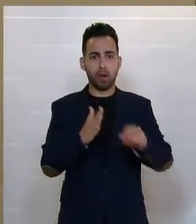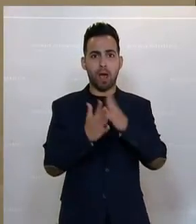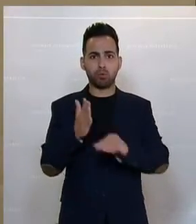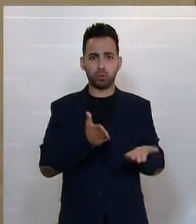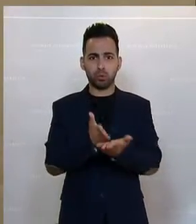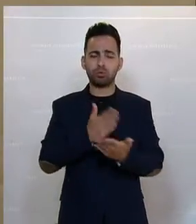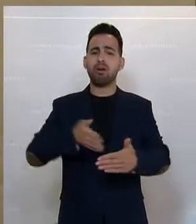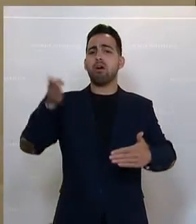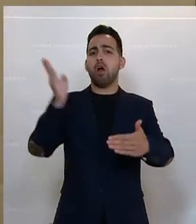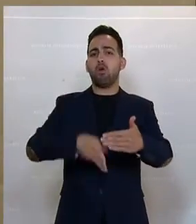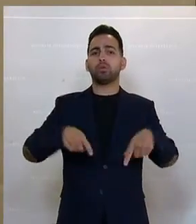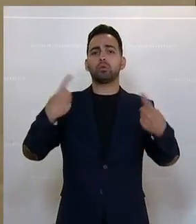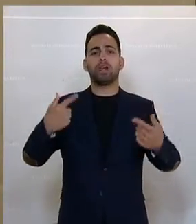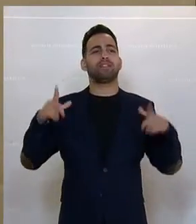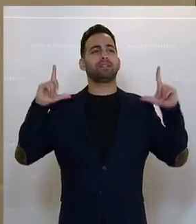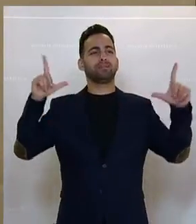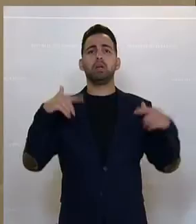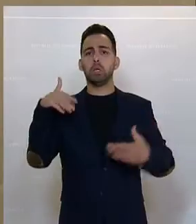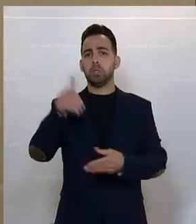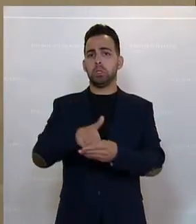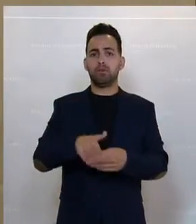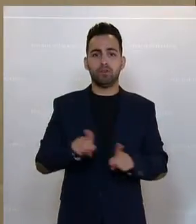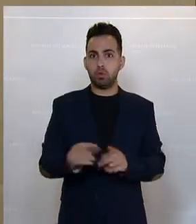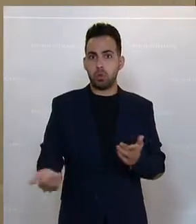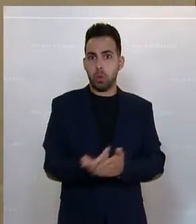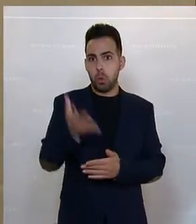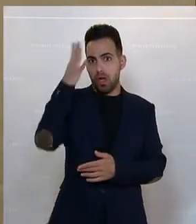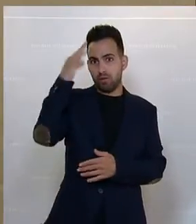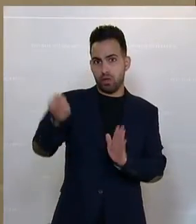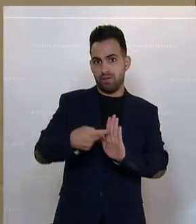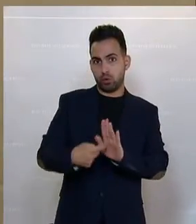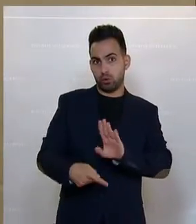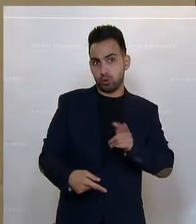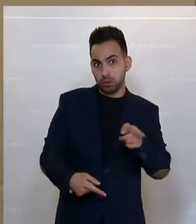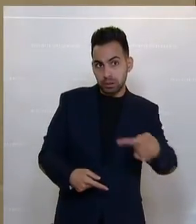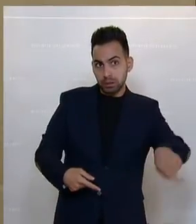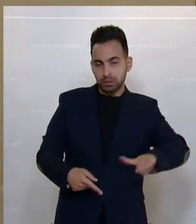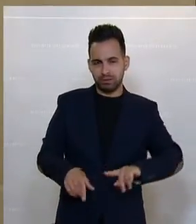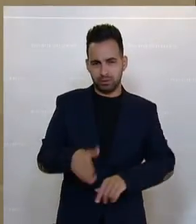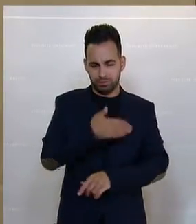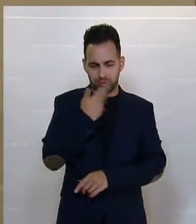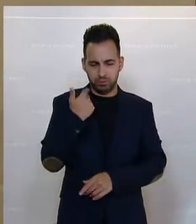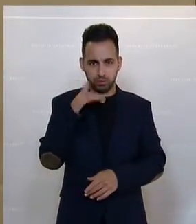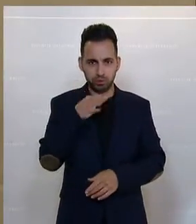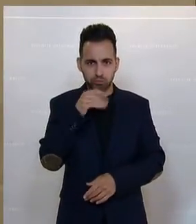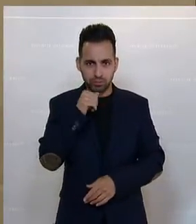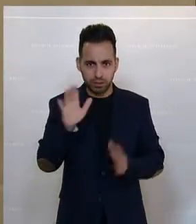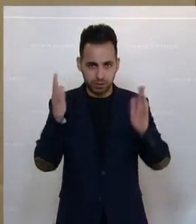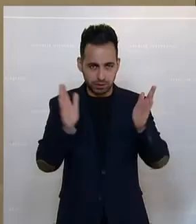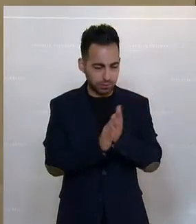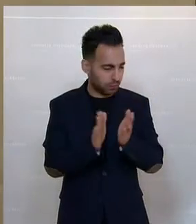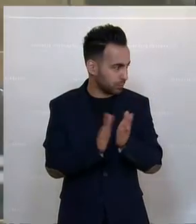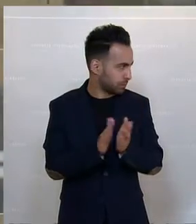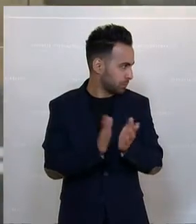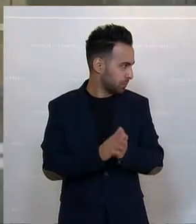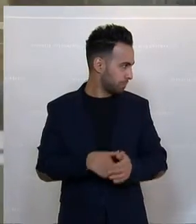abzuschreiben und dann so zu tun, als wären sie neu erfundene Forderungen von euch. Jetzt aber wirklich